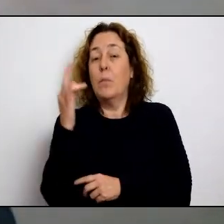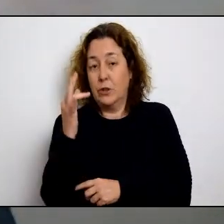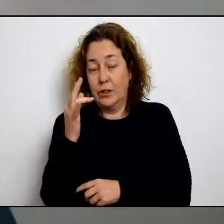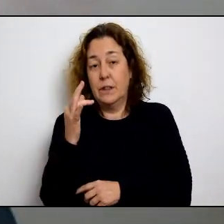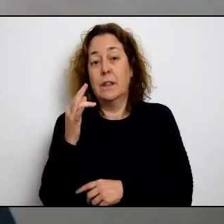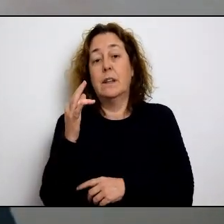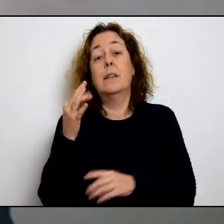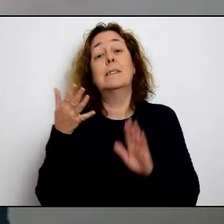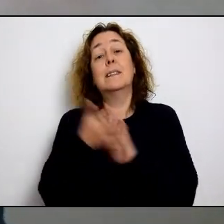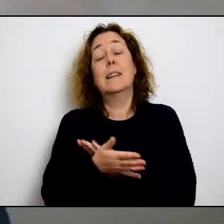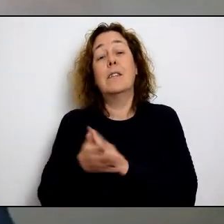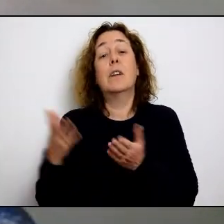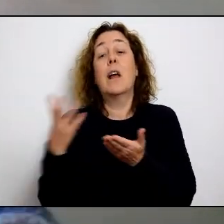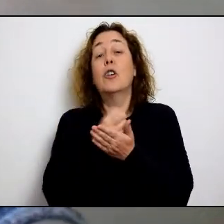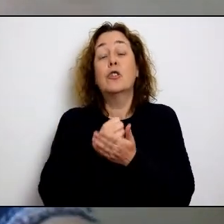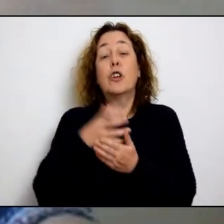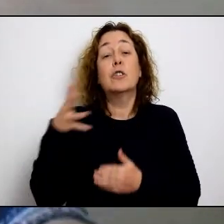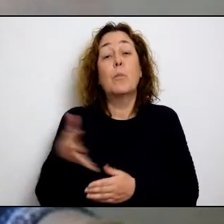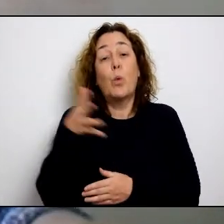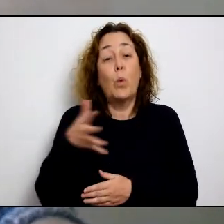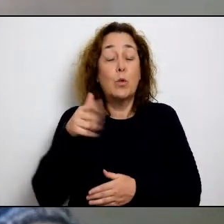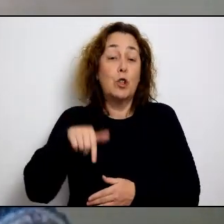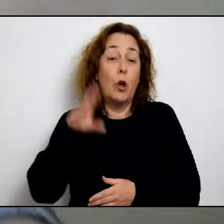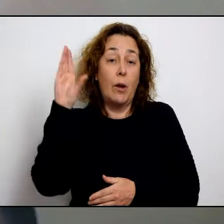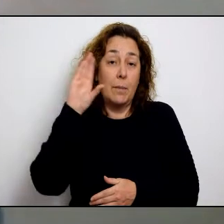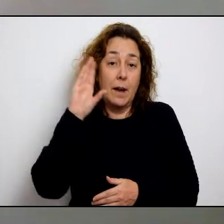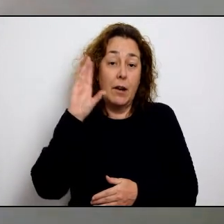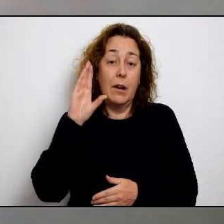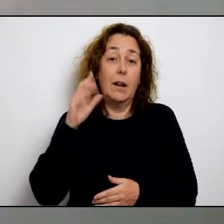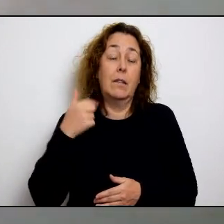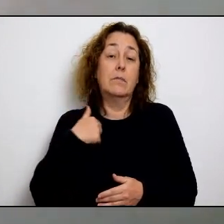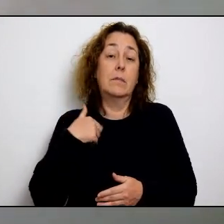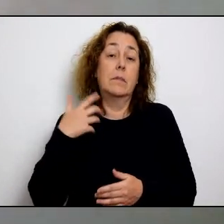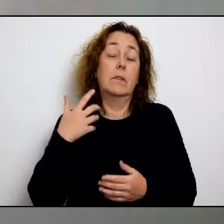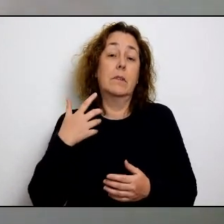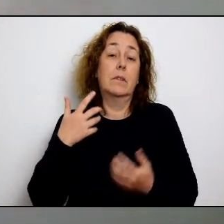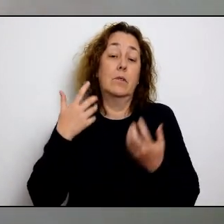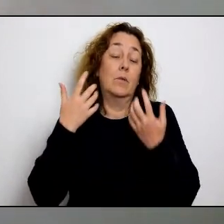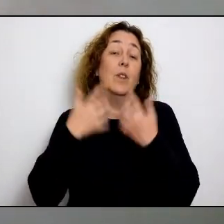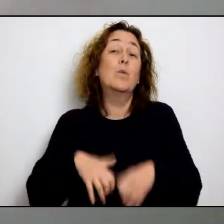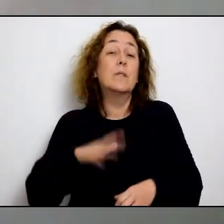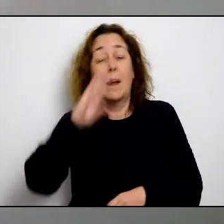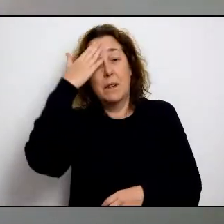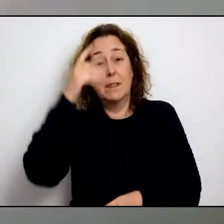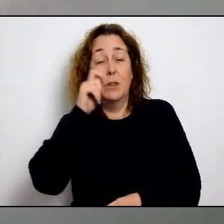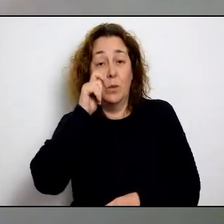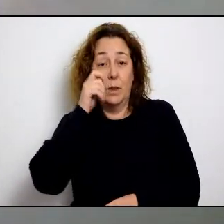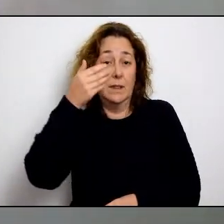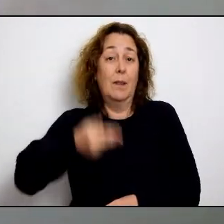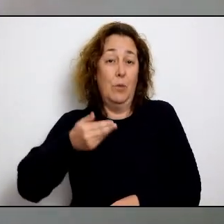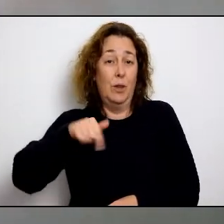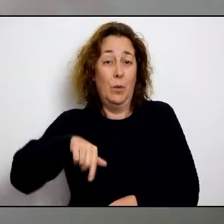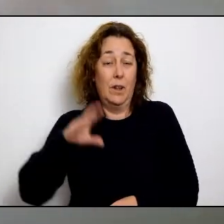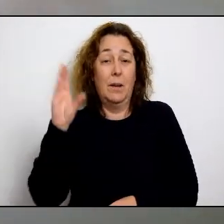en aquests expedients de regulació de feina. En aquest sentit, és una notícia, sens dubte, positiva perquè tot està així productiu en el nostre cas